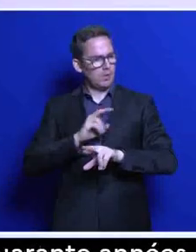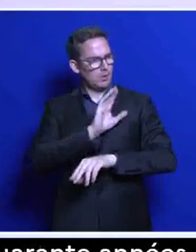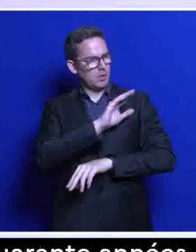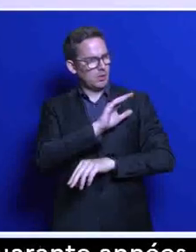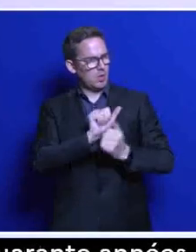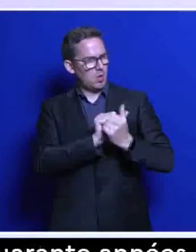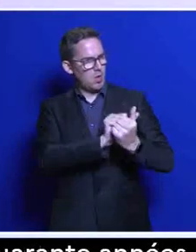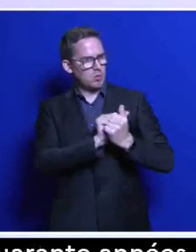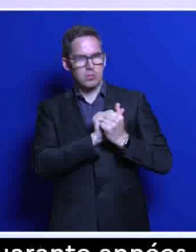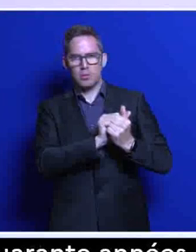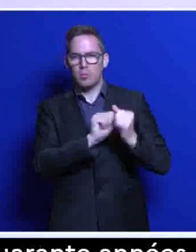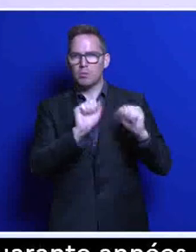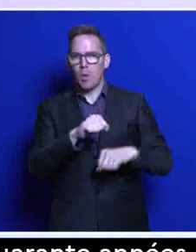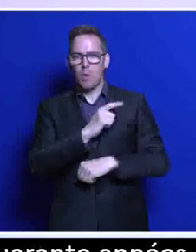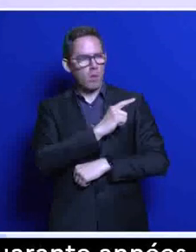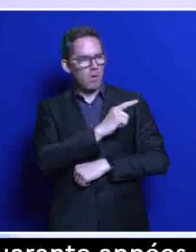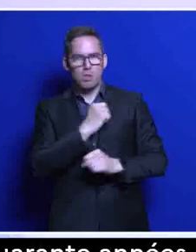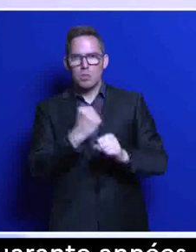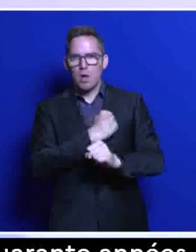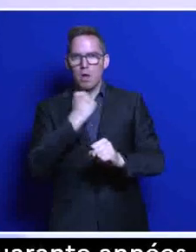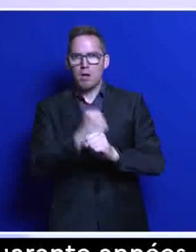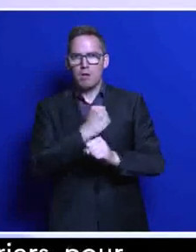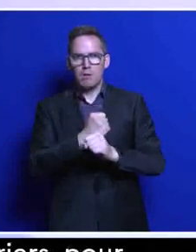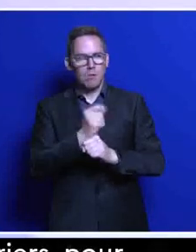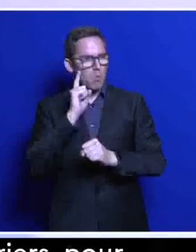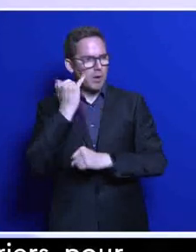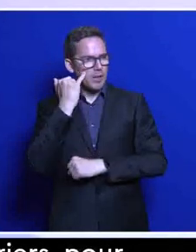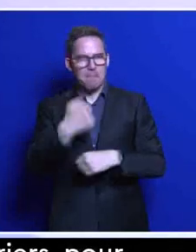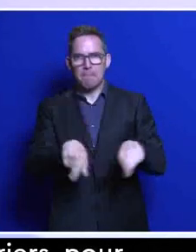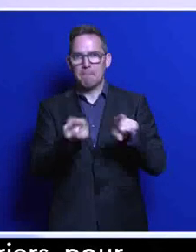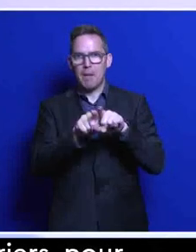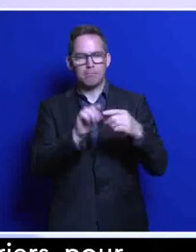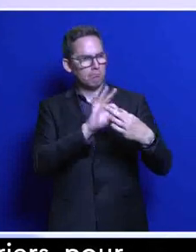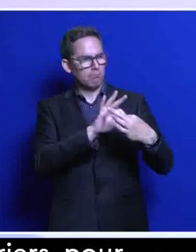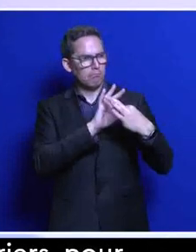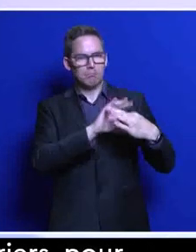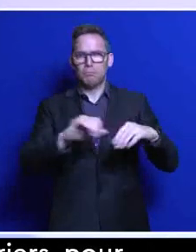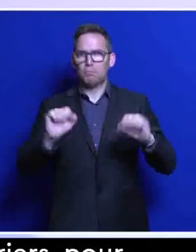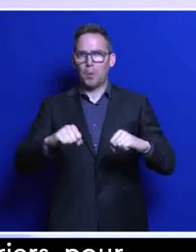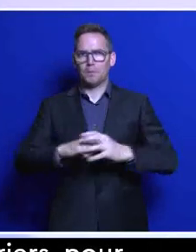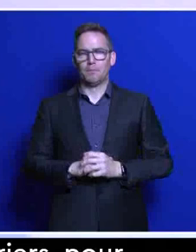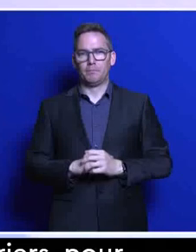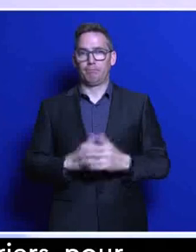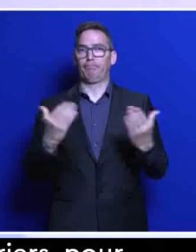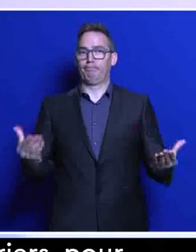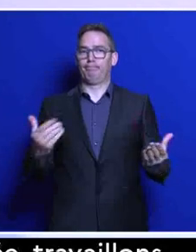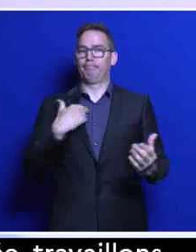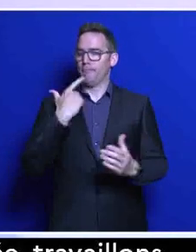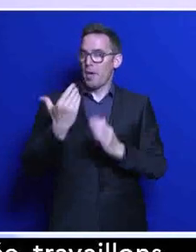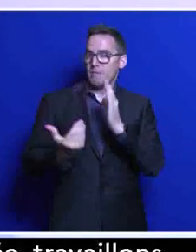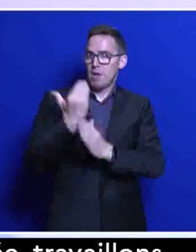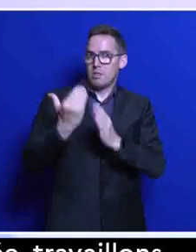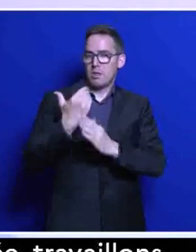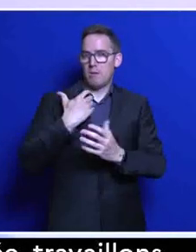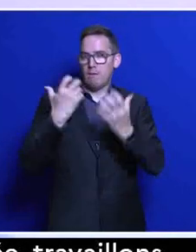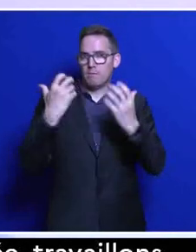Nous avons des stratégies similaires, travaillons ensemble. et je voudrais donc ouvrir ce matin un certain